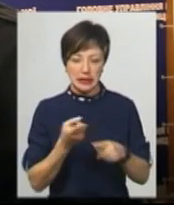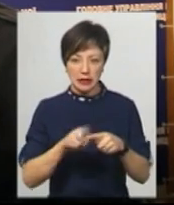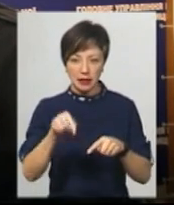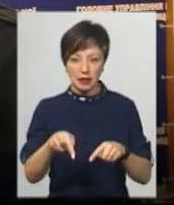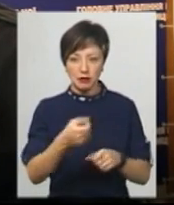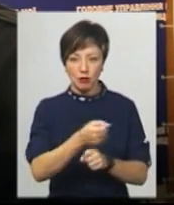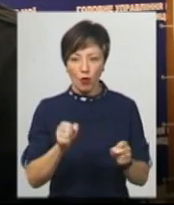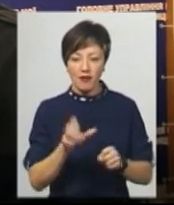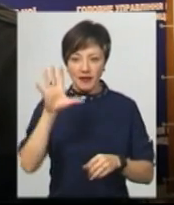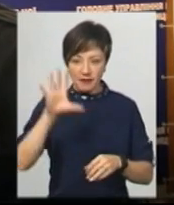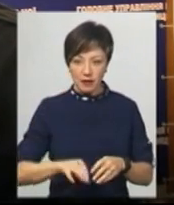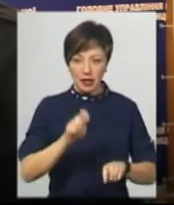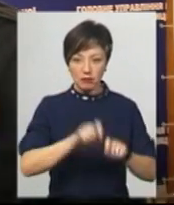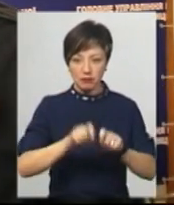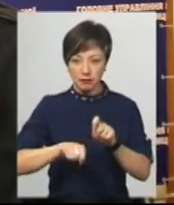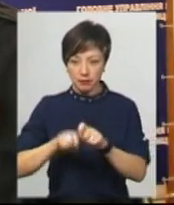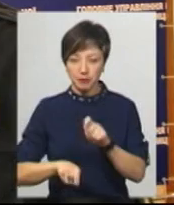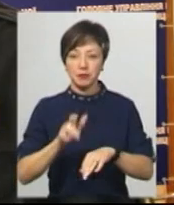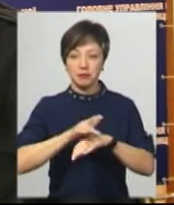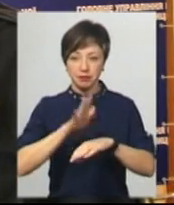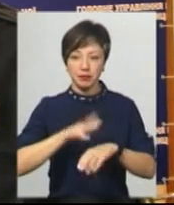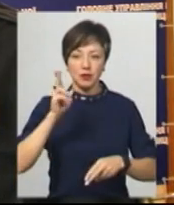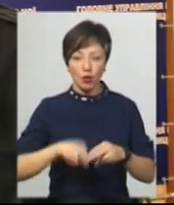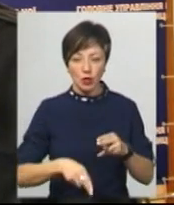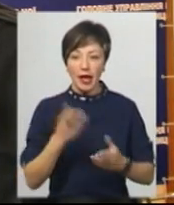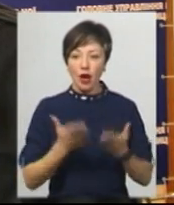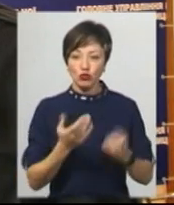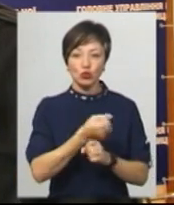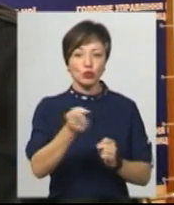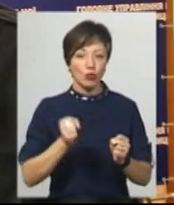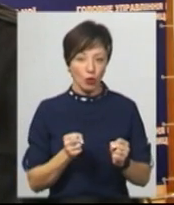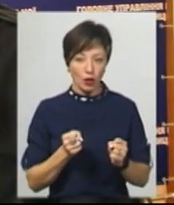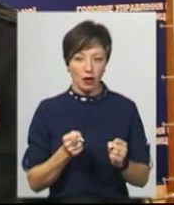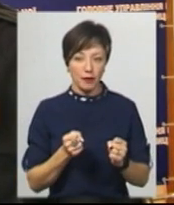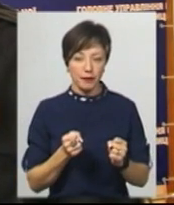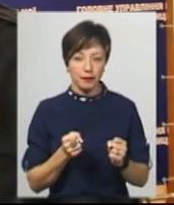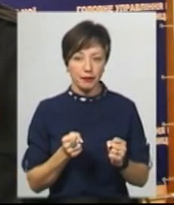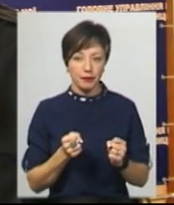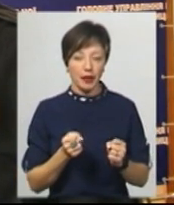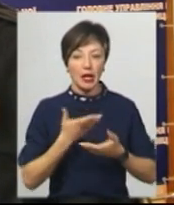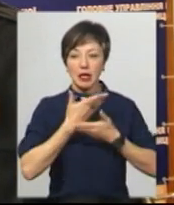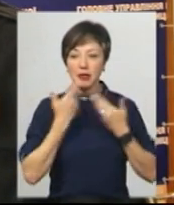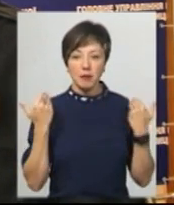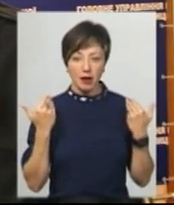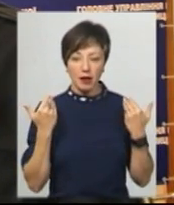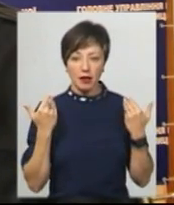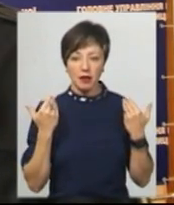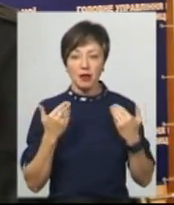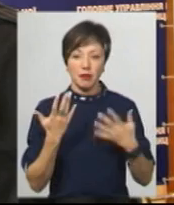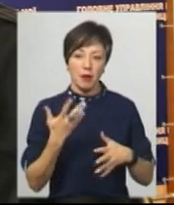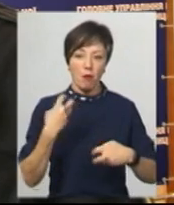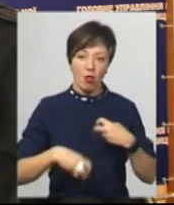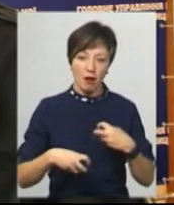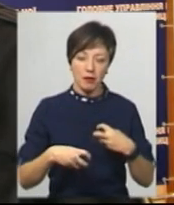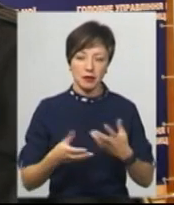Після всіх проведених експертиз є декілька варіантів. Якщо зброя поламана,